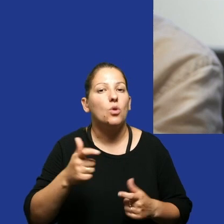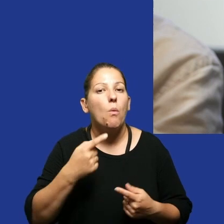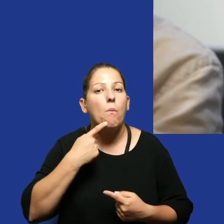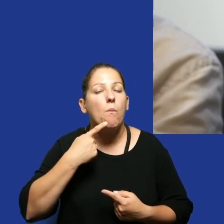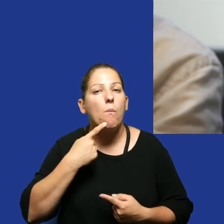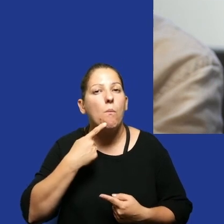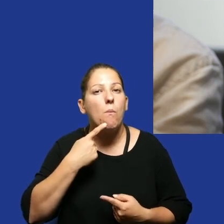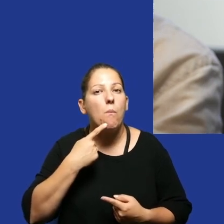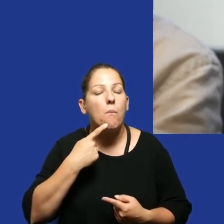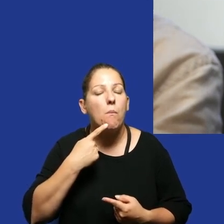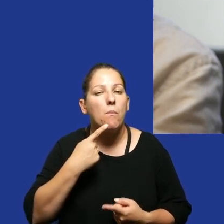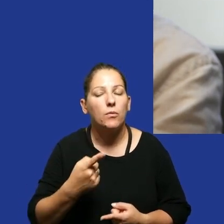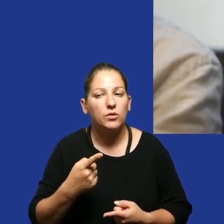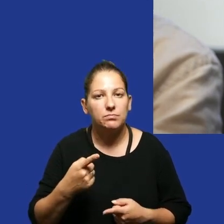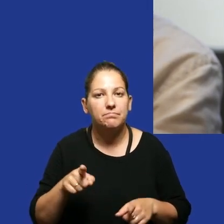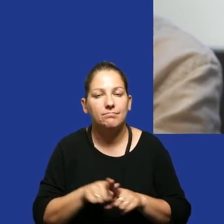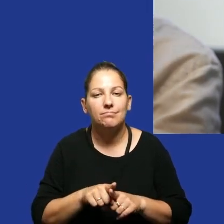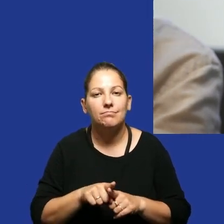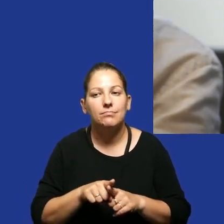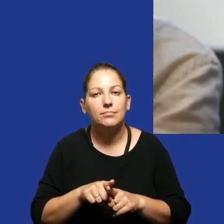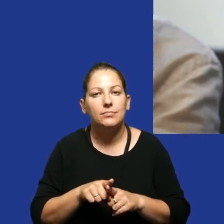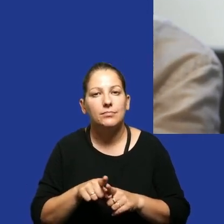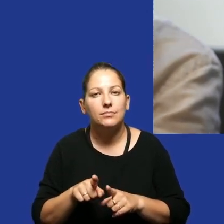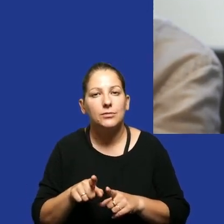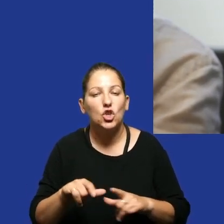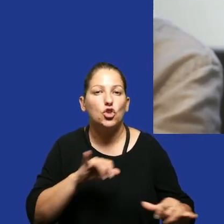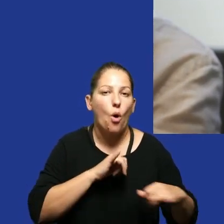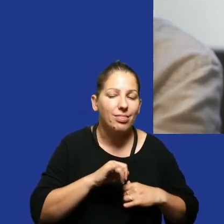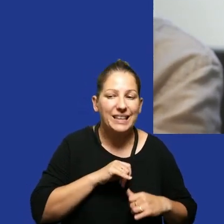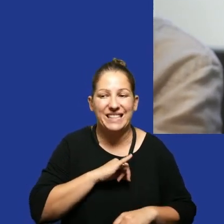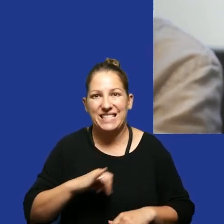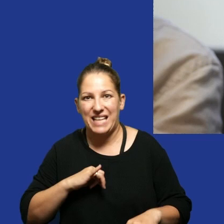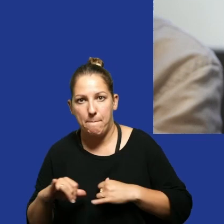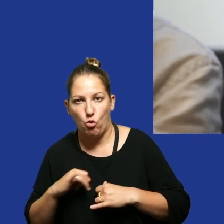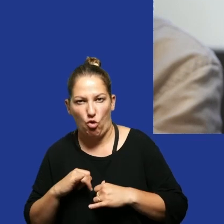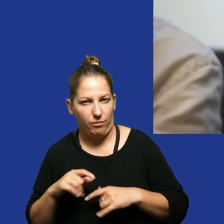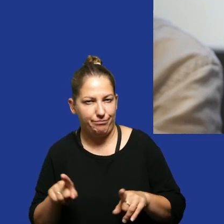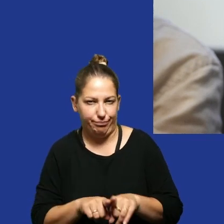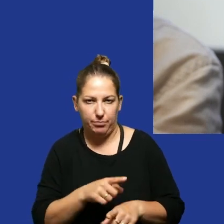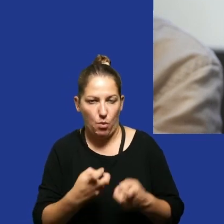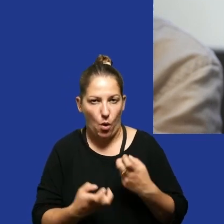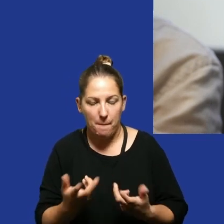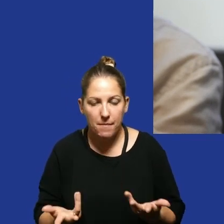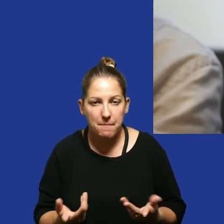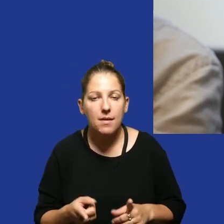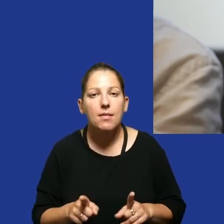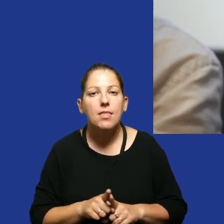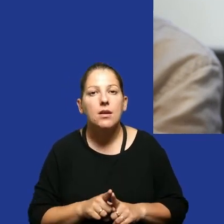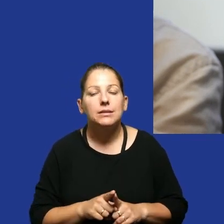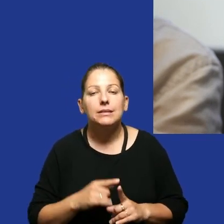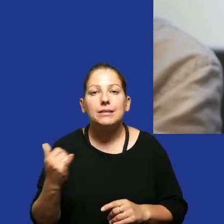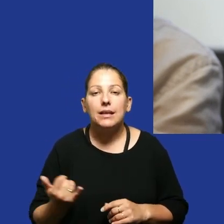w zasadzie jak kalkę przełożyć na relację rząd-samorząd. Przy czym to jest też tak, że